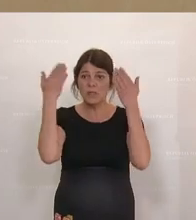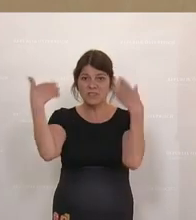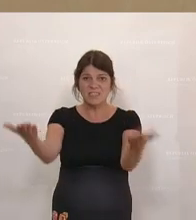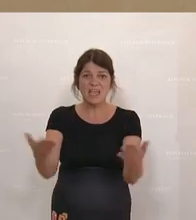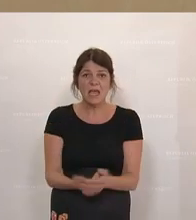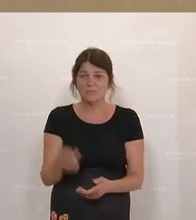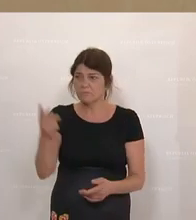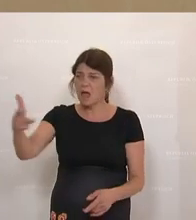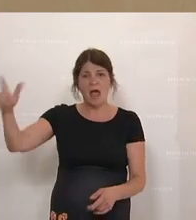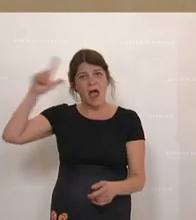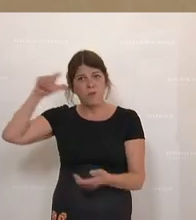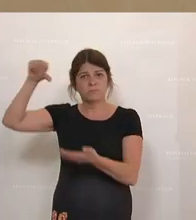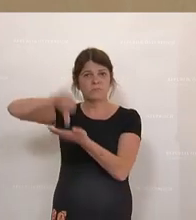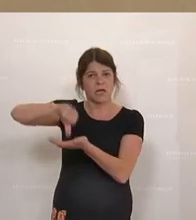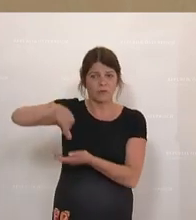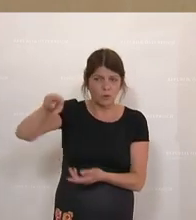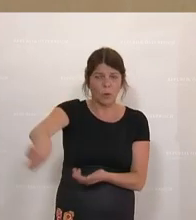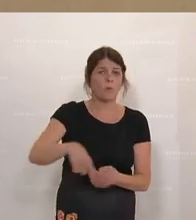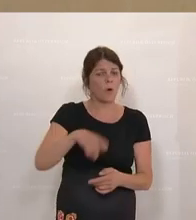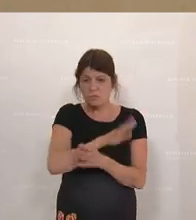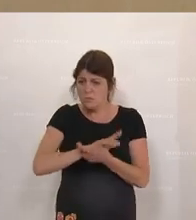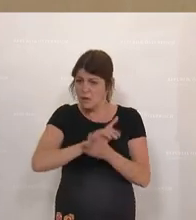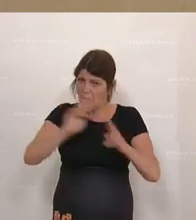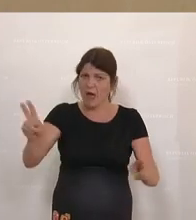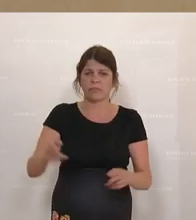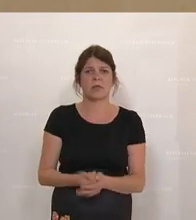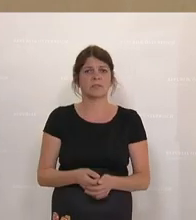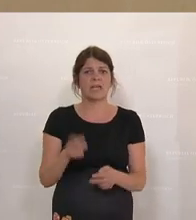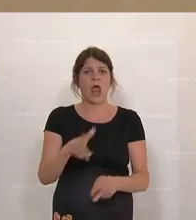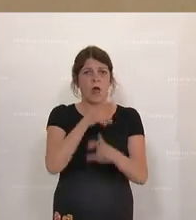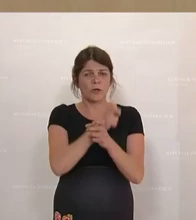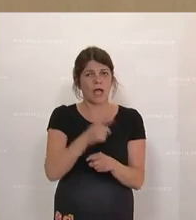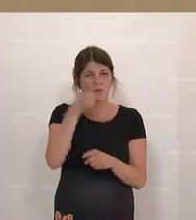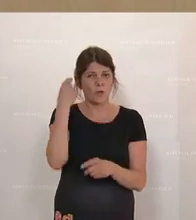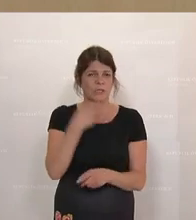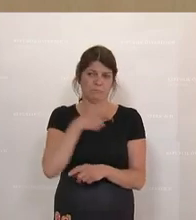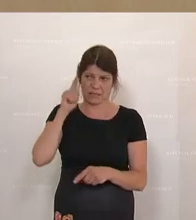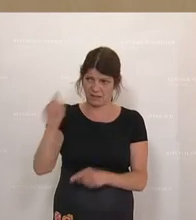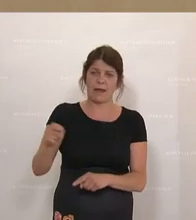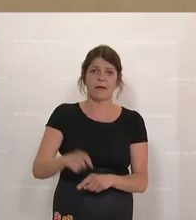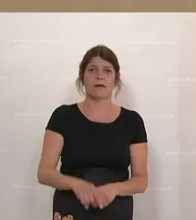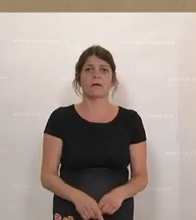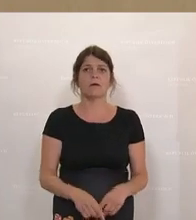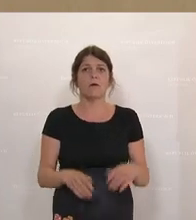das Epizentrum dafür und niemand anders, die österreichische Volkspartei.